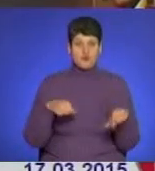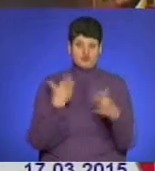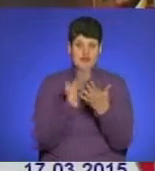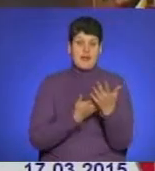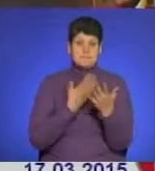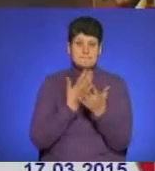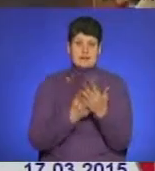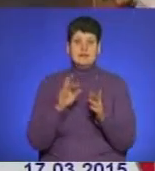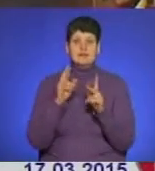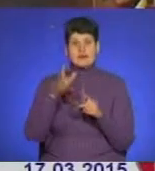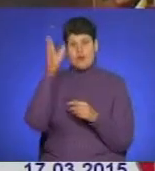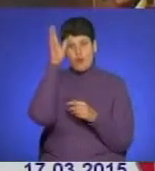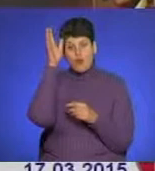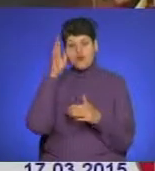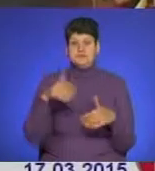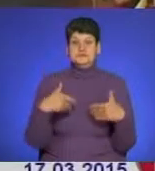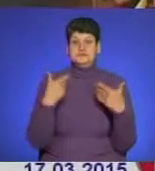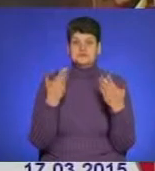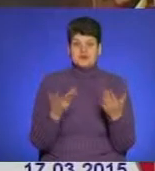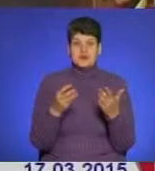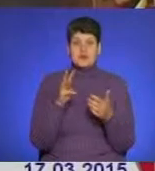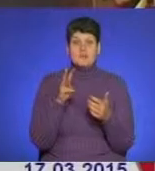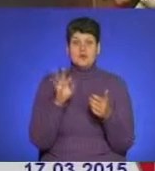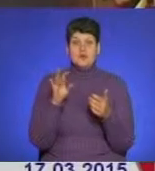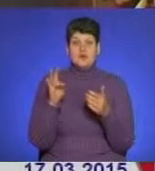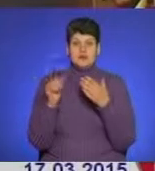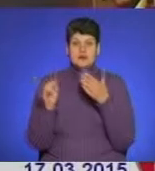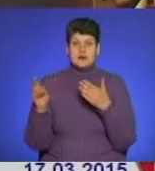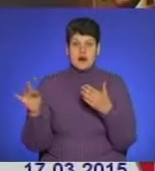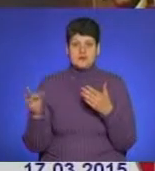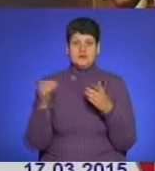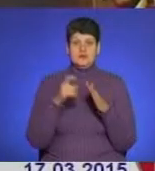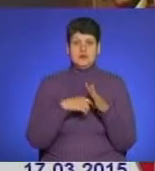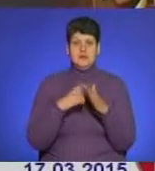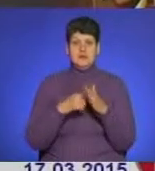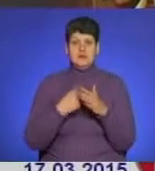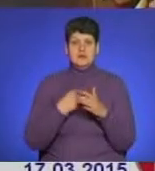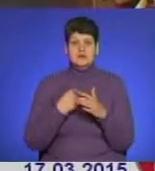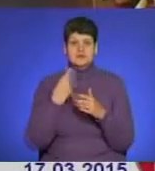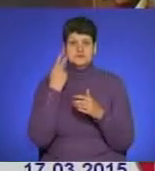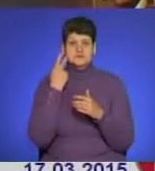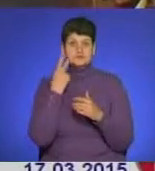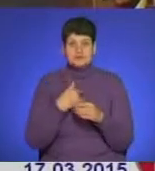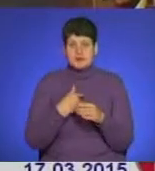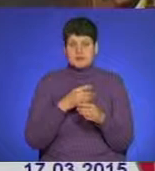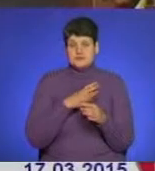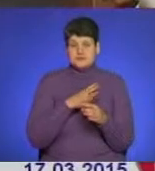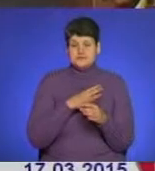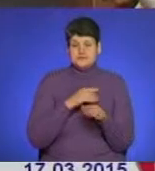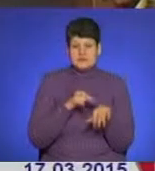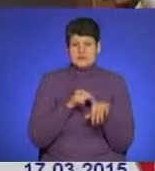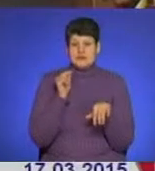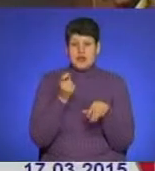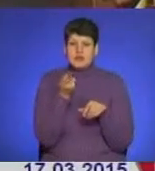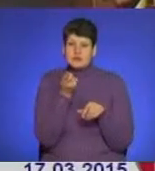науковець подати в якісь монографії, в якомусь дослідженні, але завжди от мене переслідувало відчуття, що ось-ось трохи